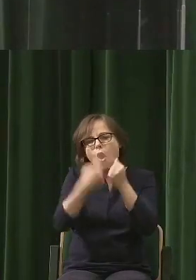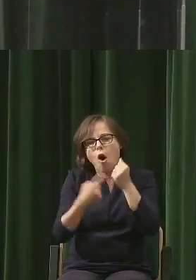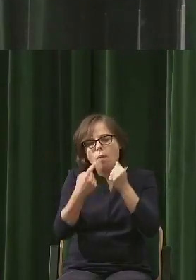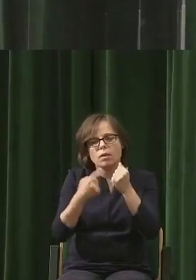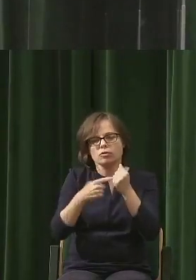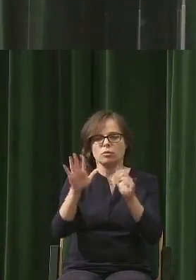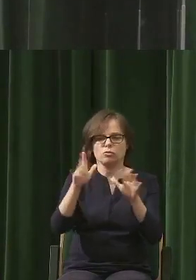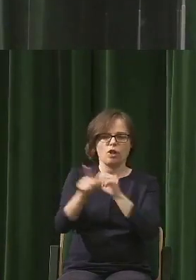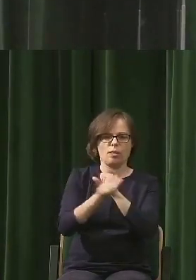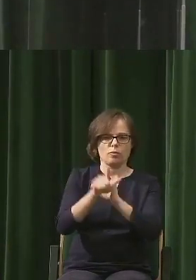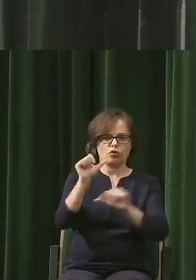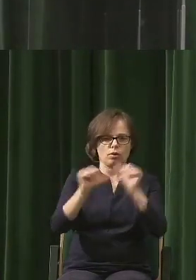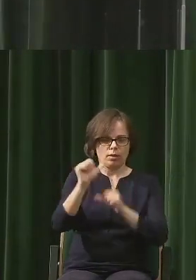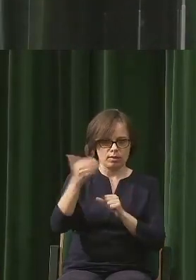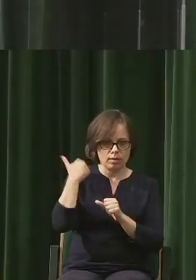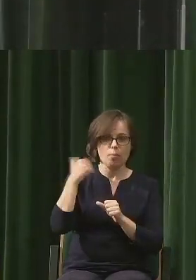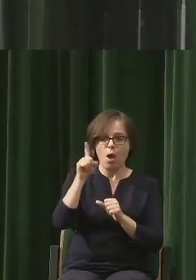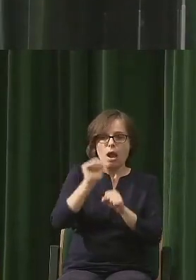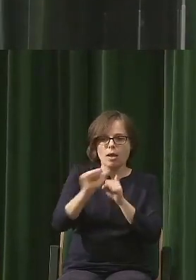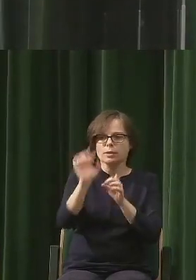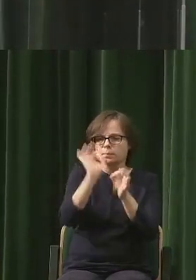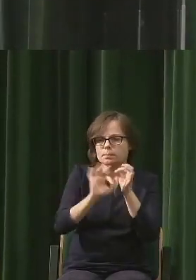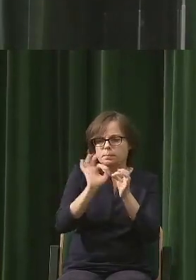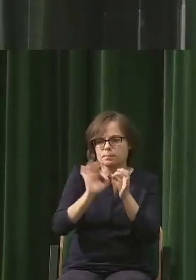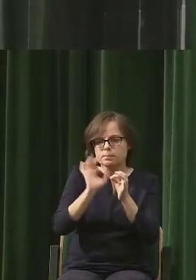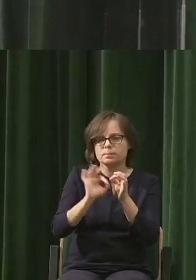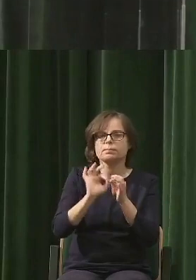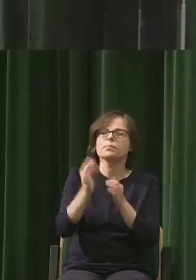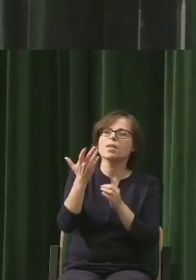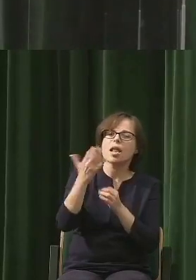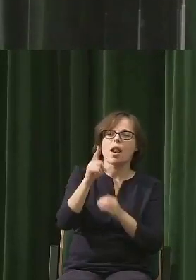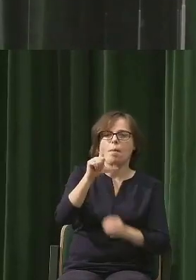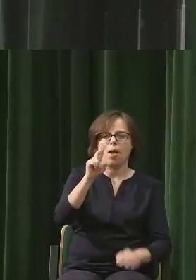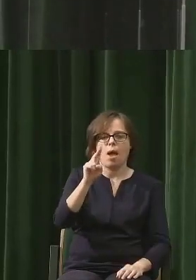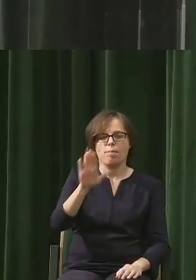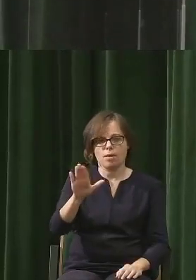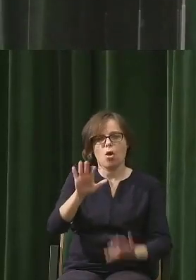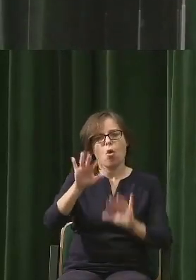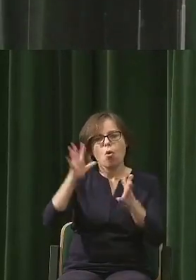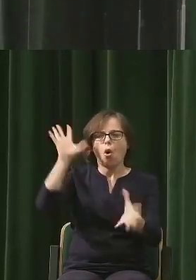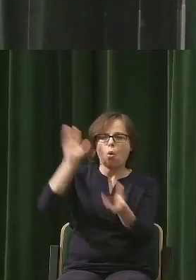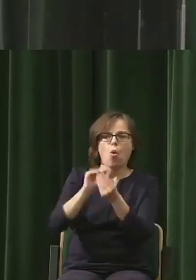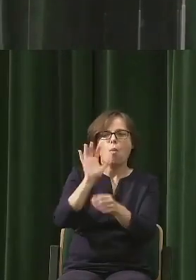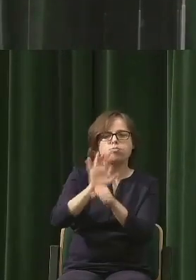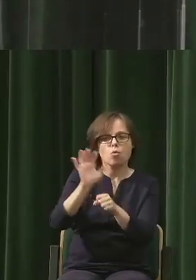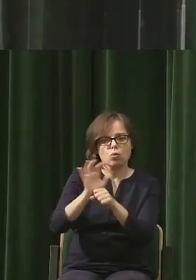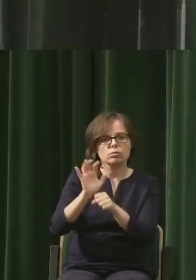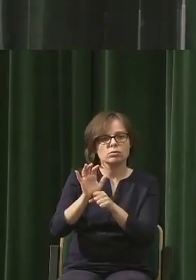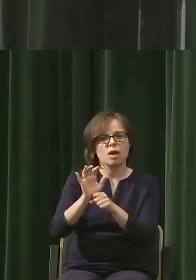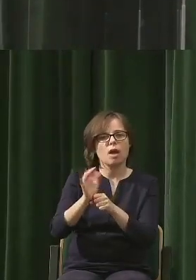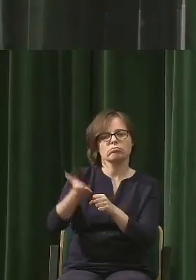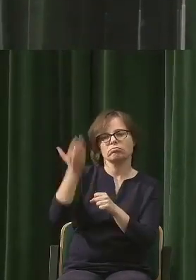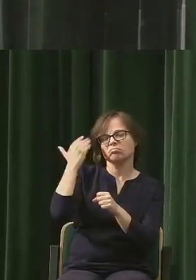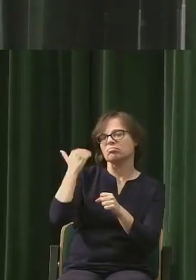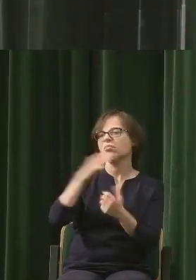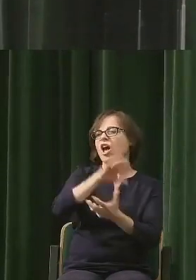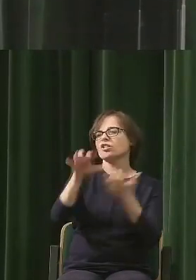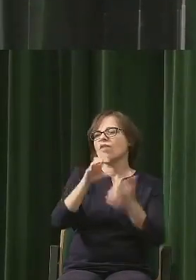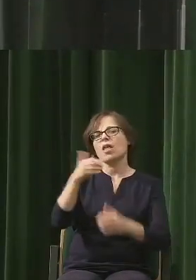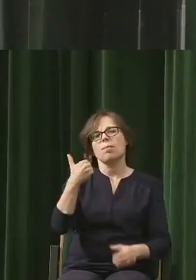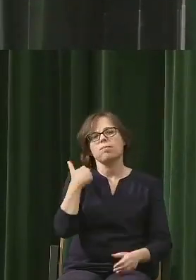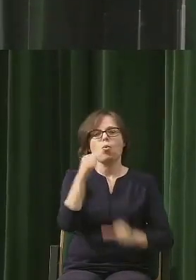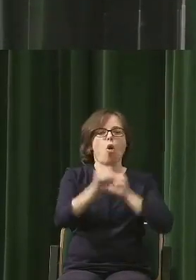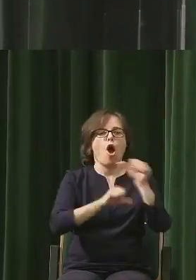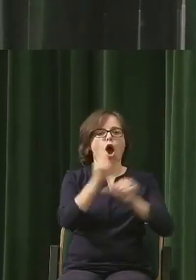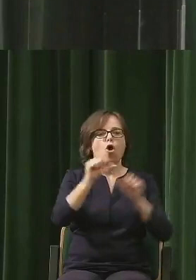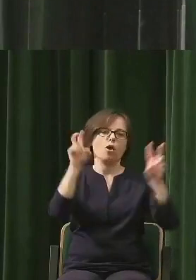szacunki, jak PKB, ile PKB, czyli wartość produkcji wynosiła na świecie, no od zerowego